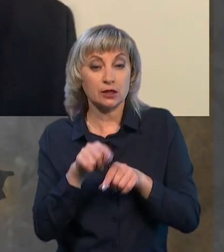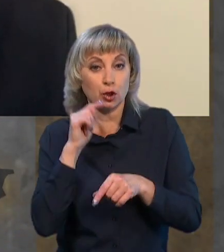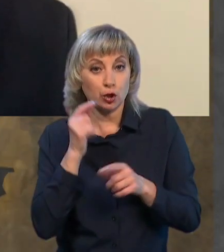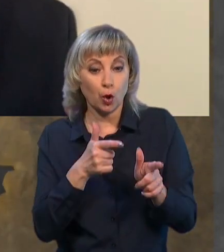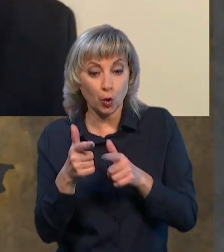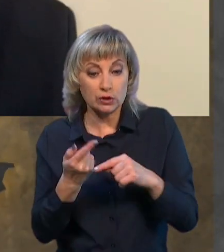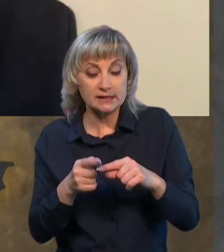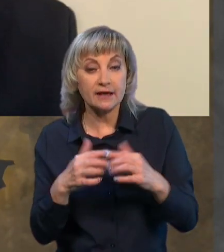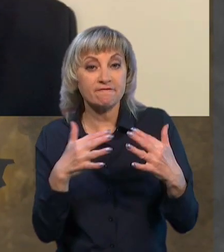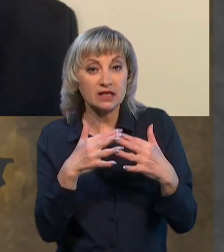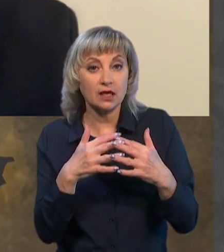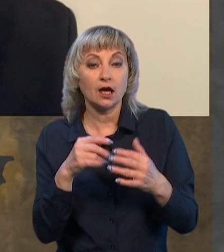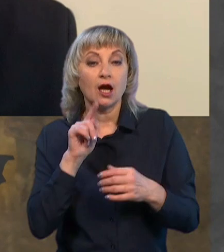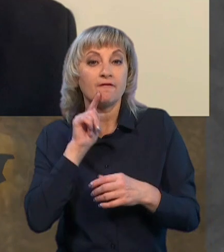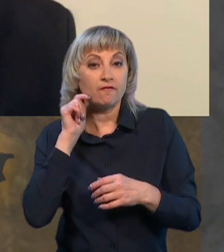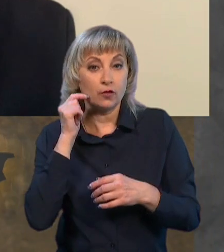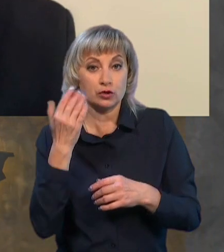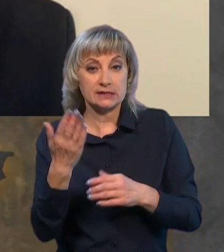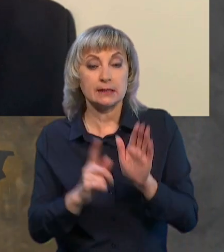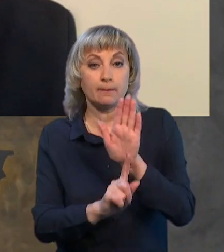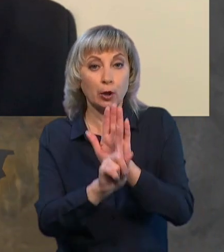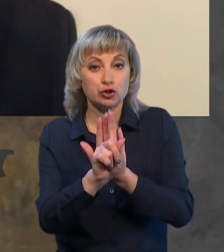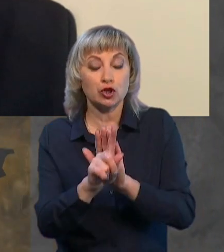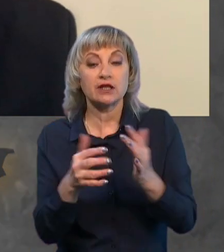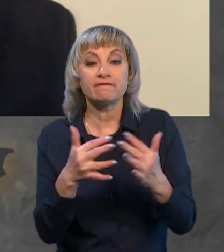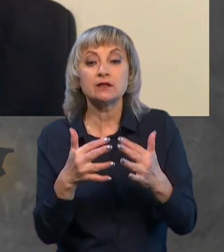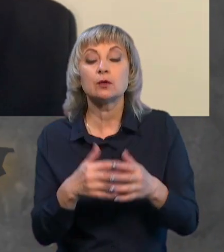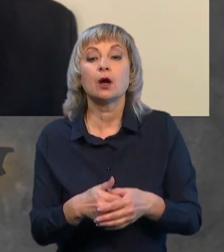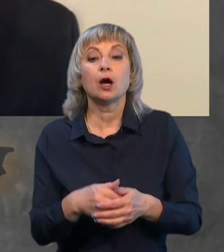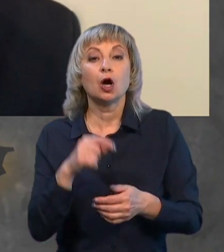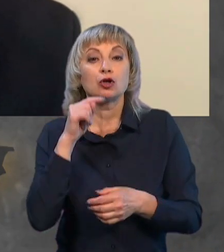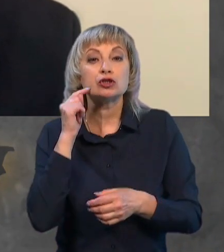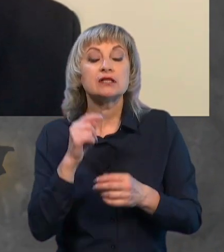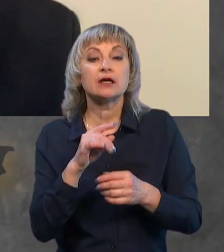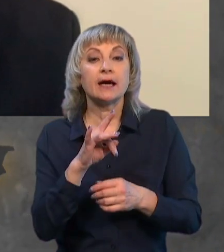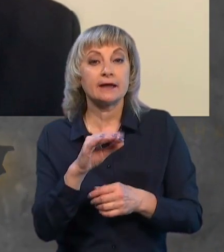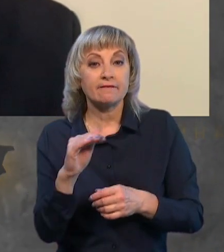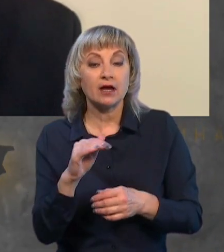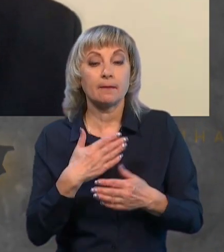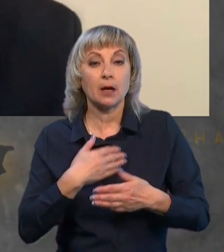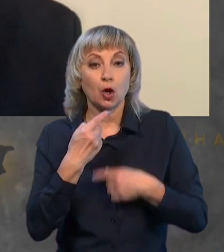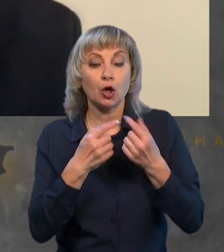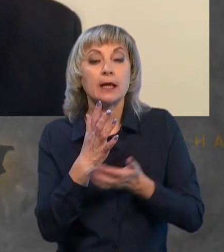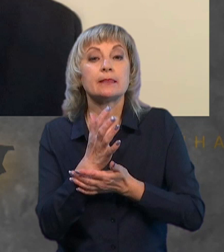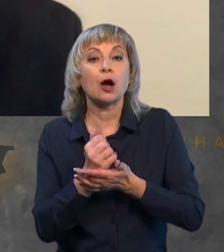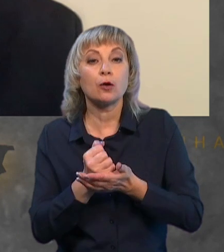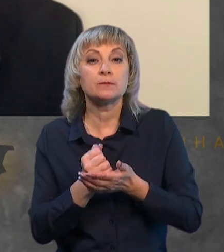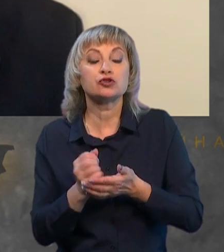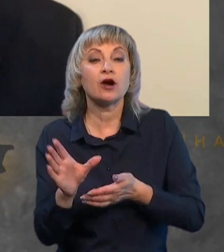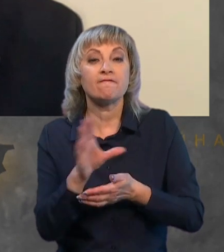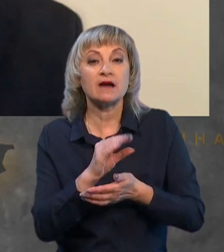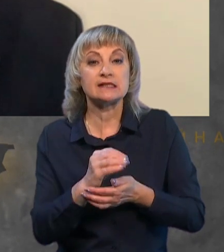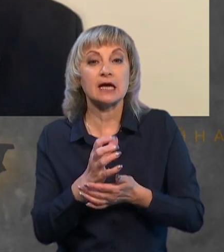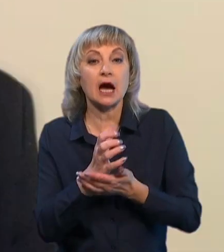до цієї війни, бо вони її і розпочали? В Російській Федерації, як ми говоримо, накопичений весь арсенал